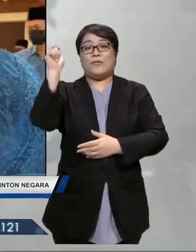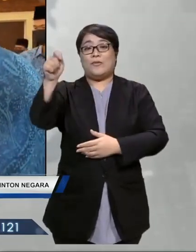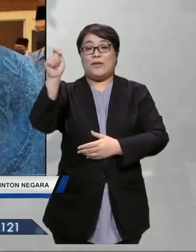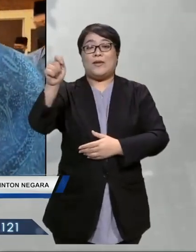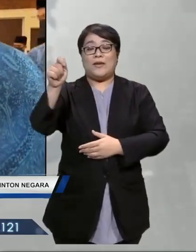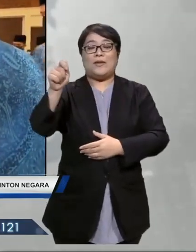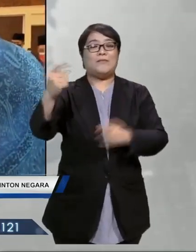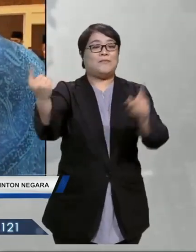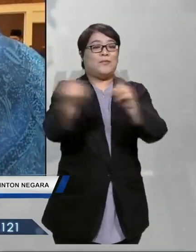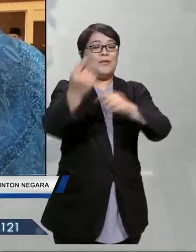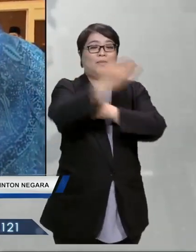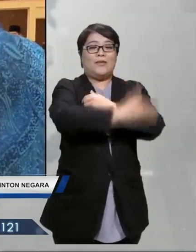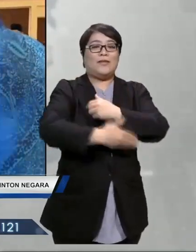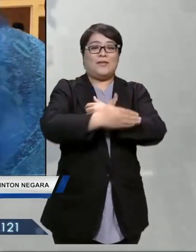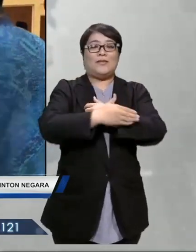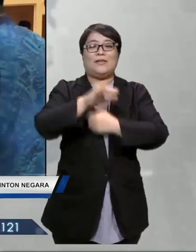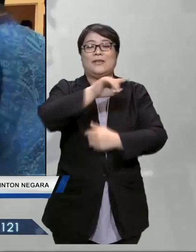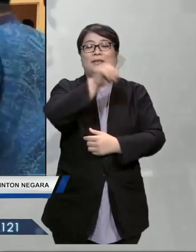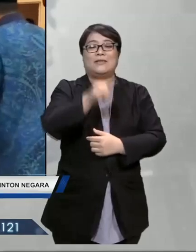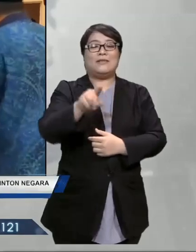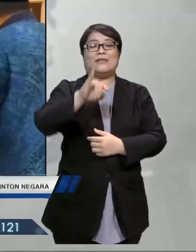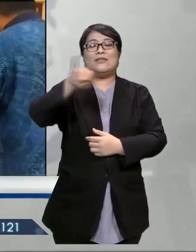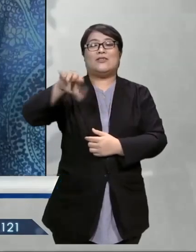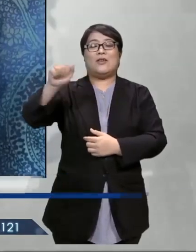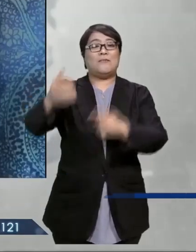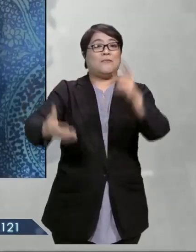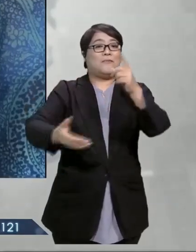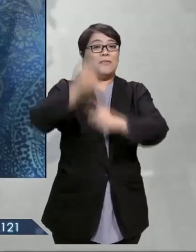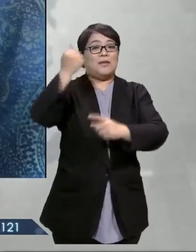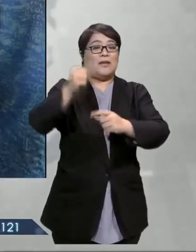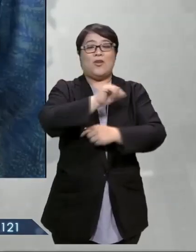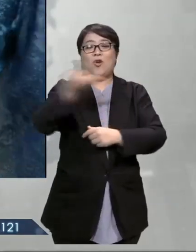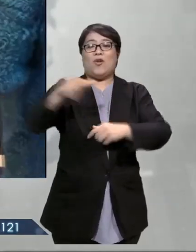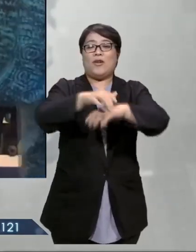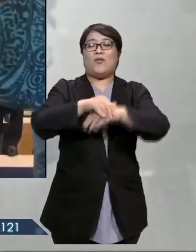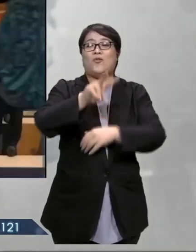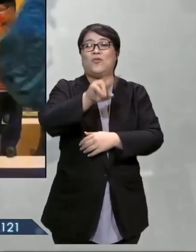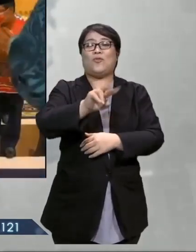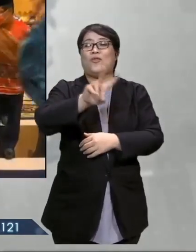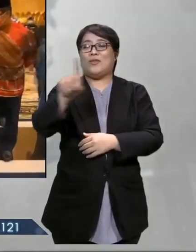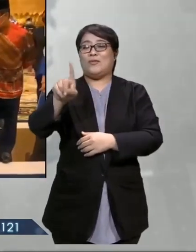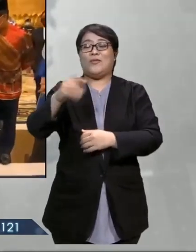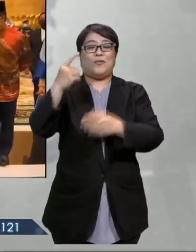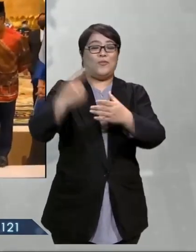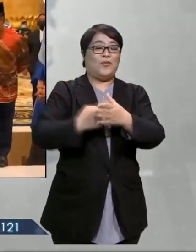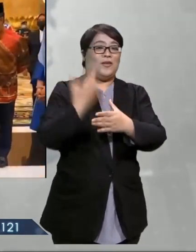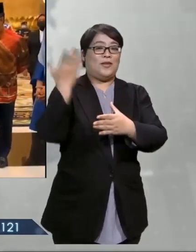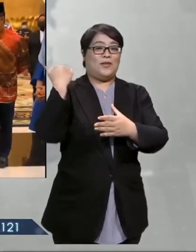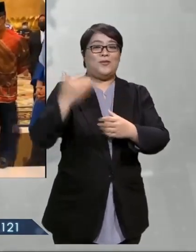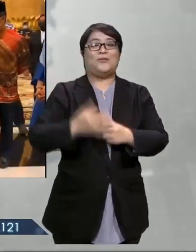perseorangan lelaki negara Lee Zijia ketika memenangi perlawanan akhir All England 2021 bulan lalu.